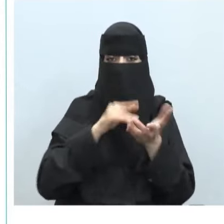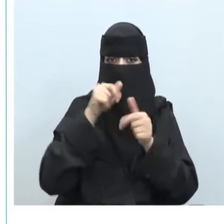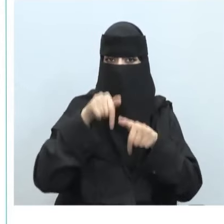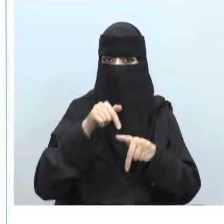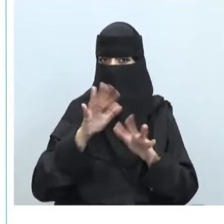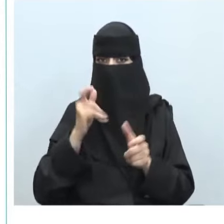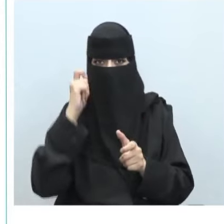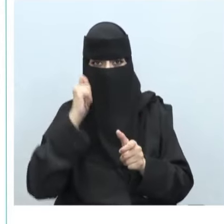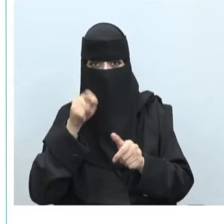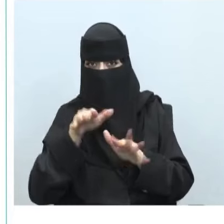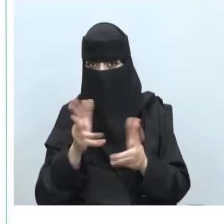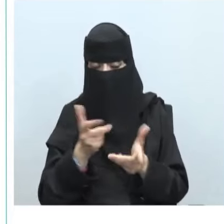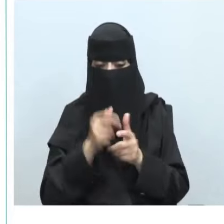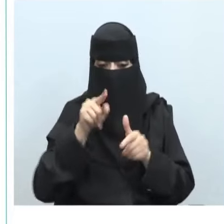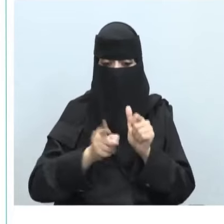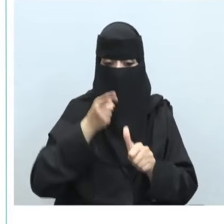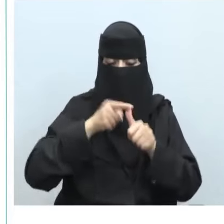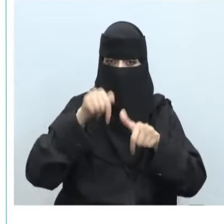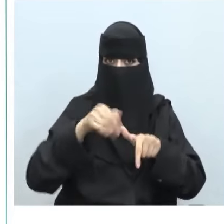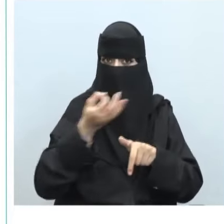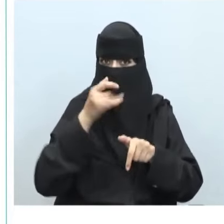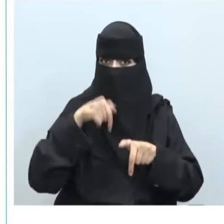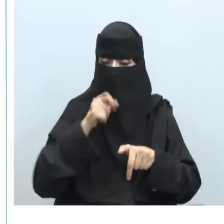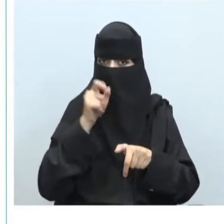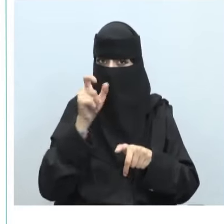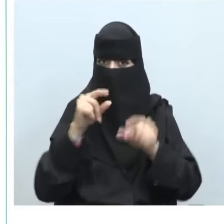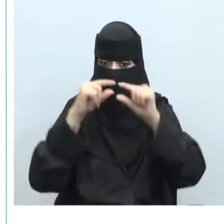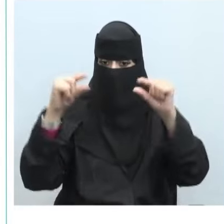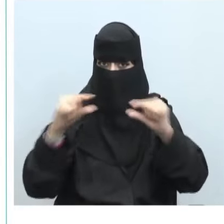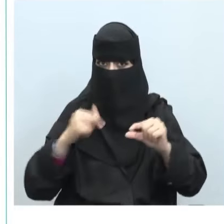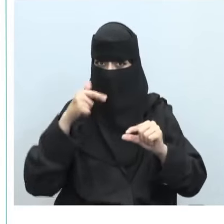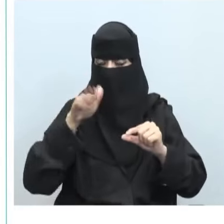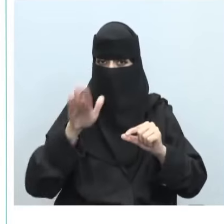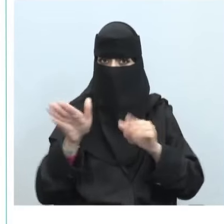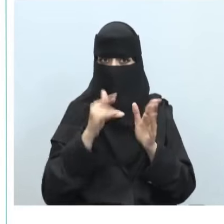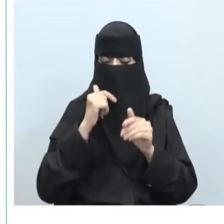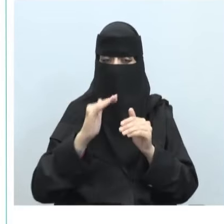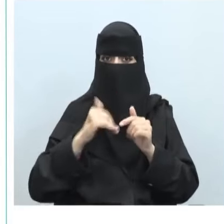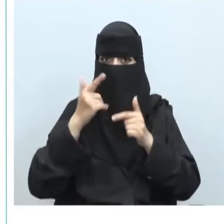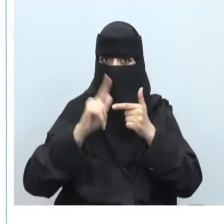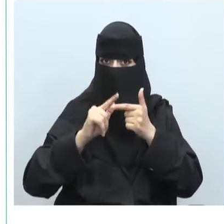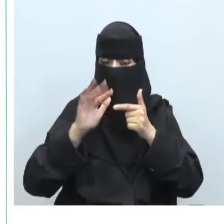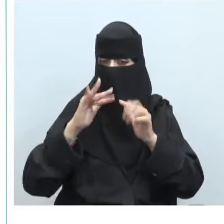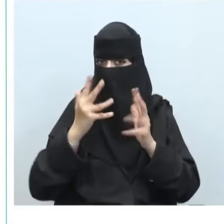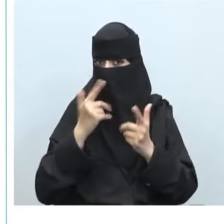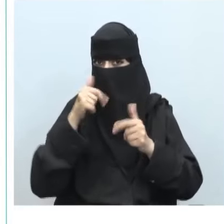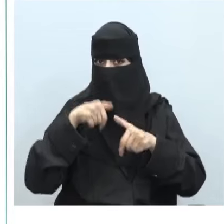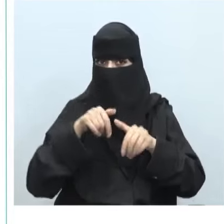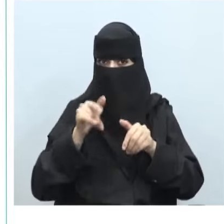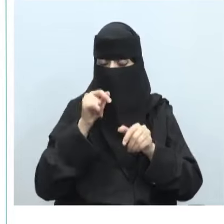هذه الجرائم في البداية يتحدث عن الألفاظ والعبارات وما هي